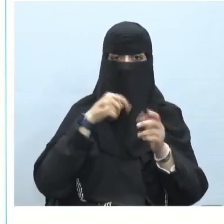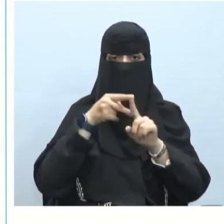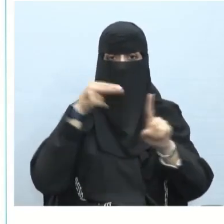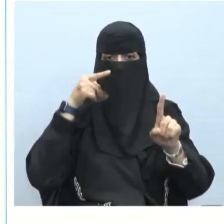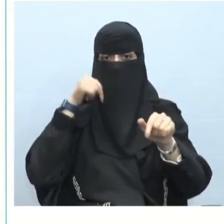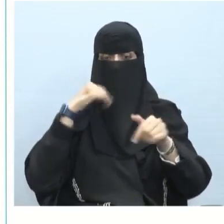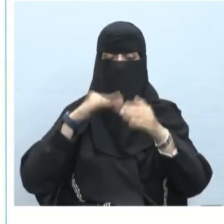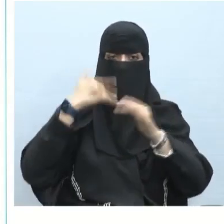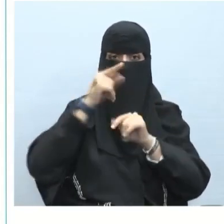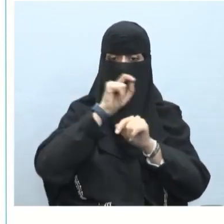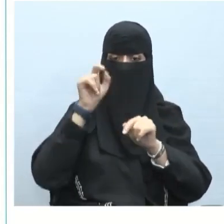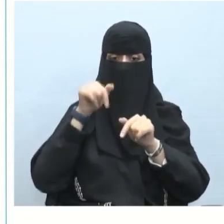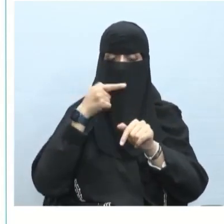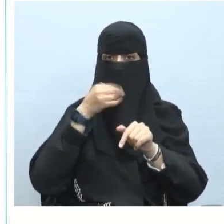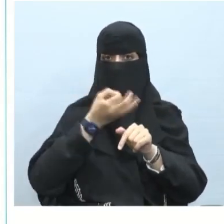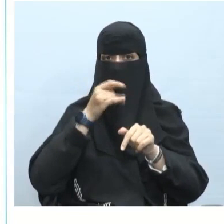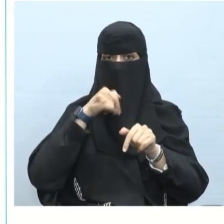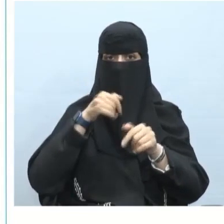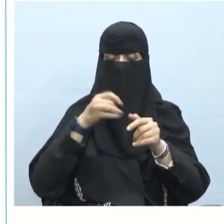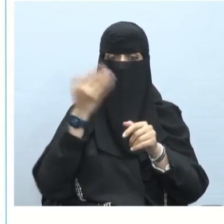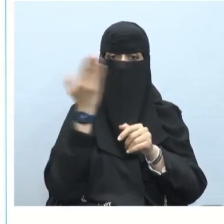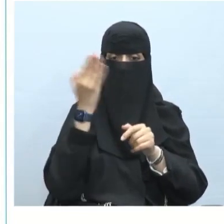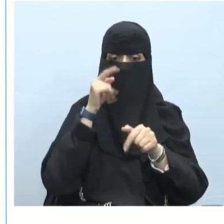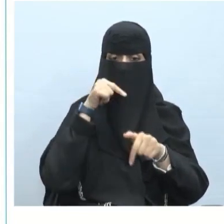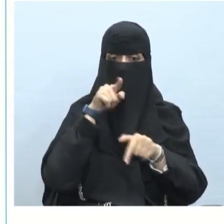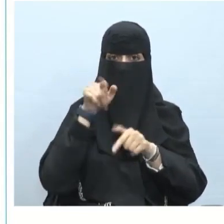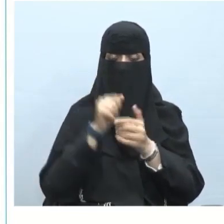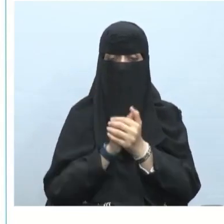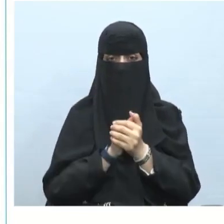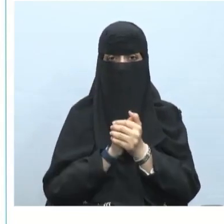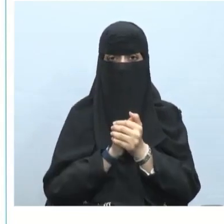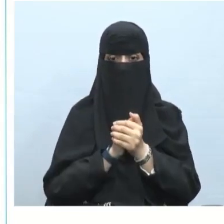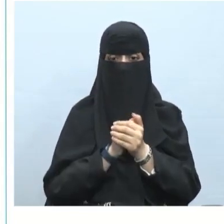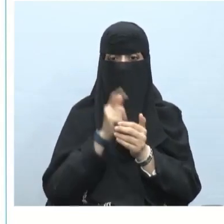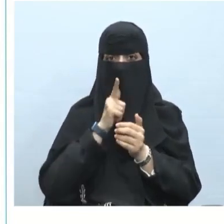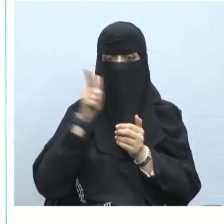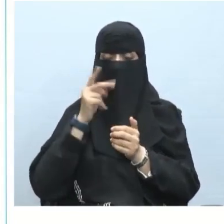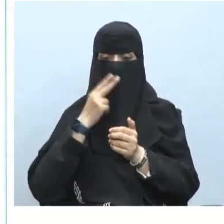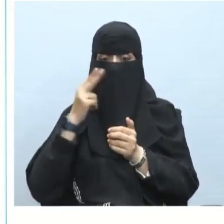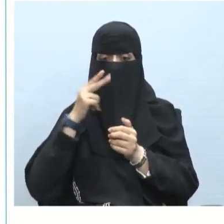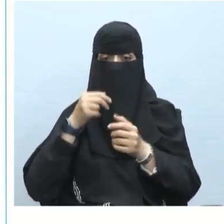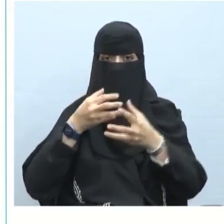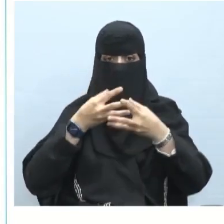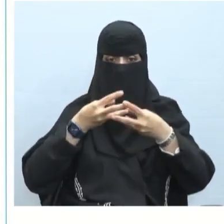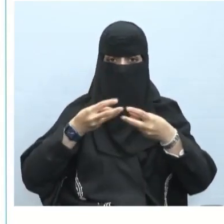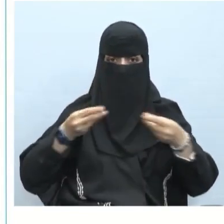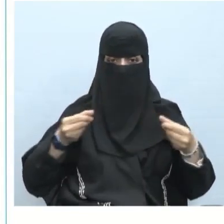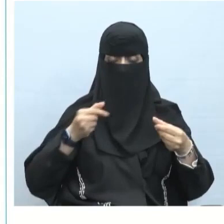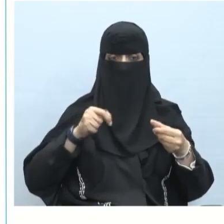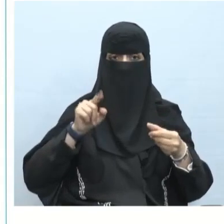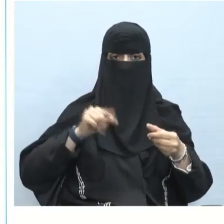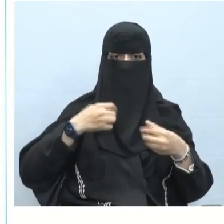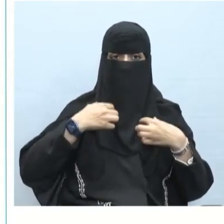ما كان تحته خط يقول الشاعر هنا هو التدخين يفتك بالحناية